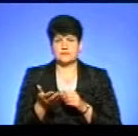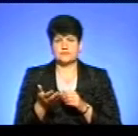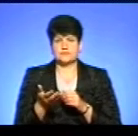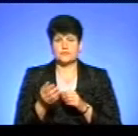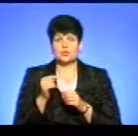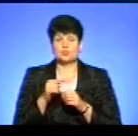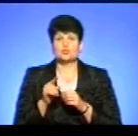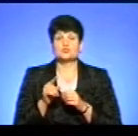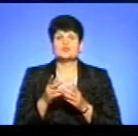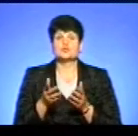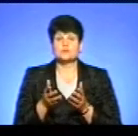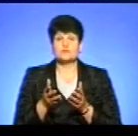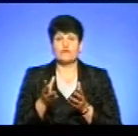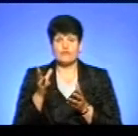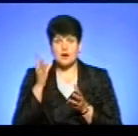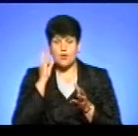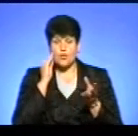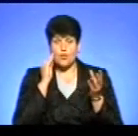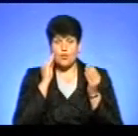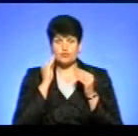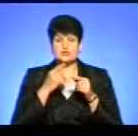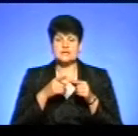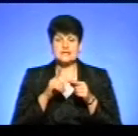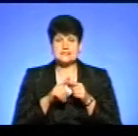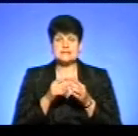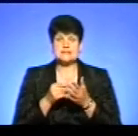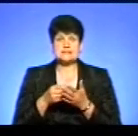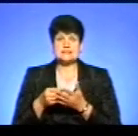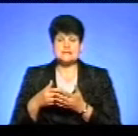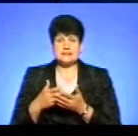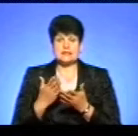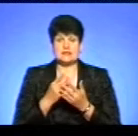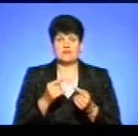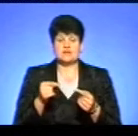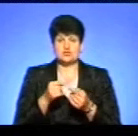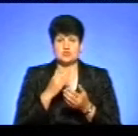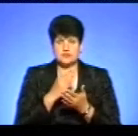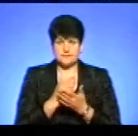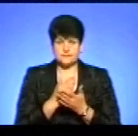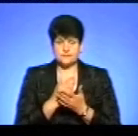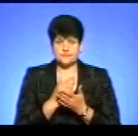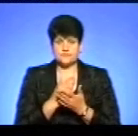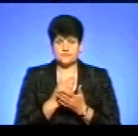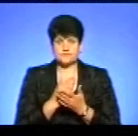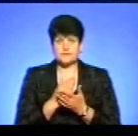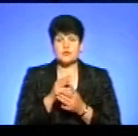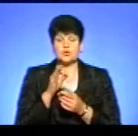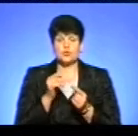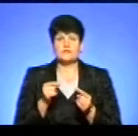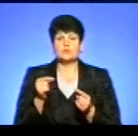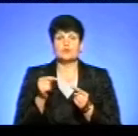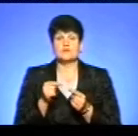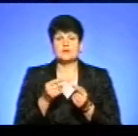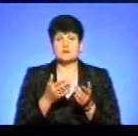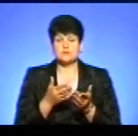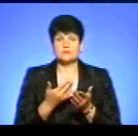тому що враховуючи оці розцінки, які визначені, то відповідно, що